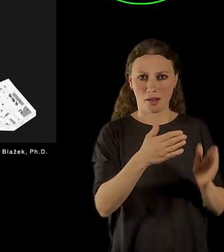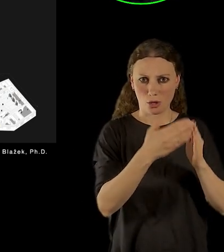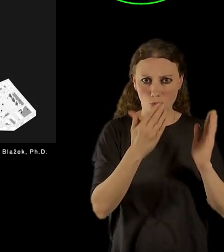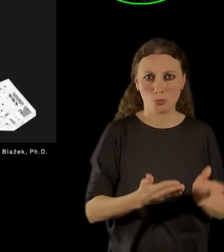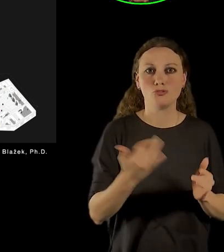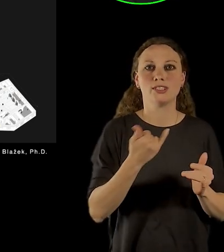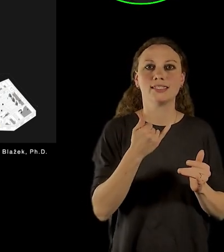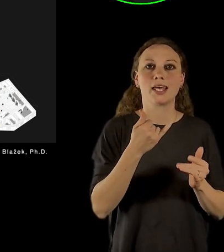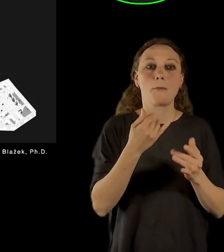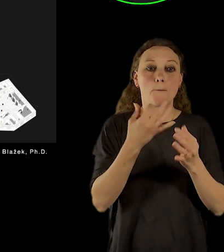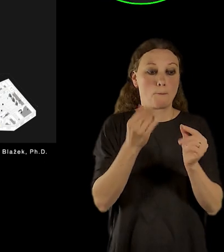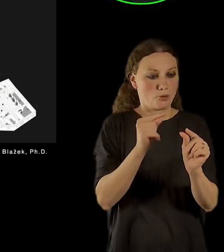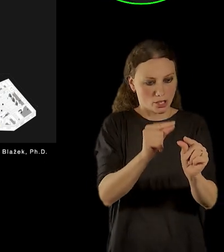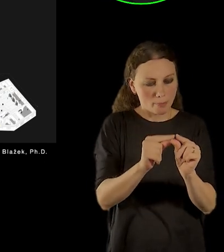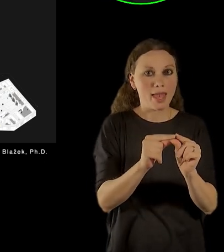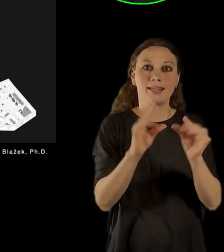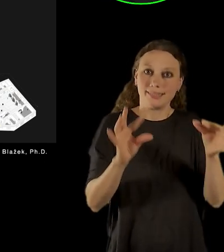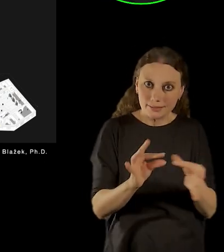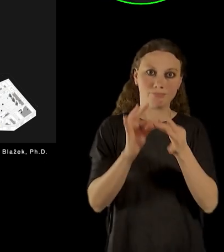navázané na ty konkrétní příběhy.